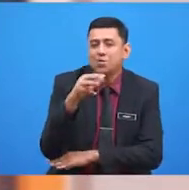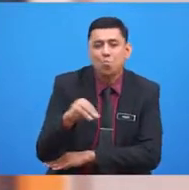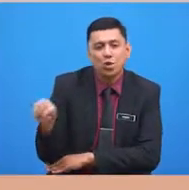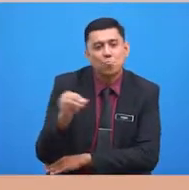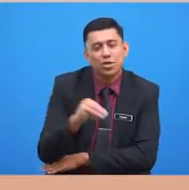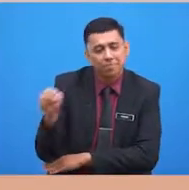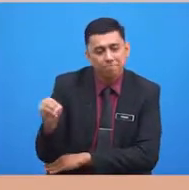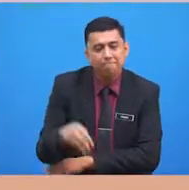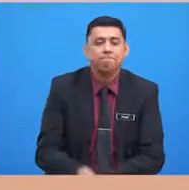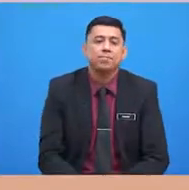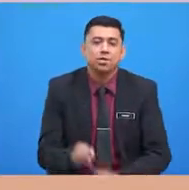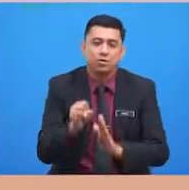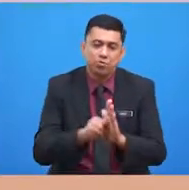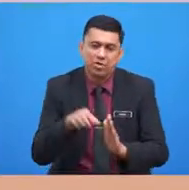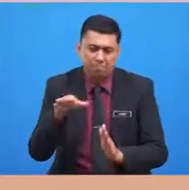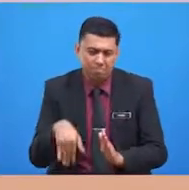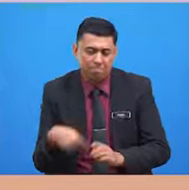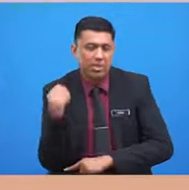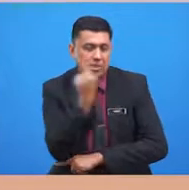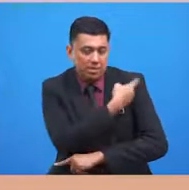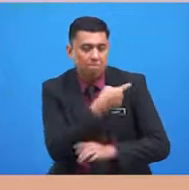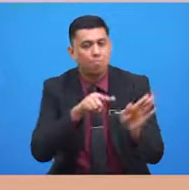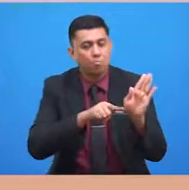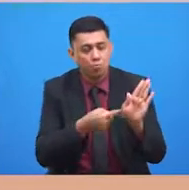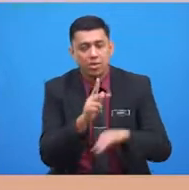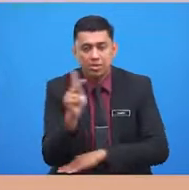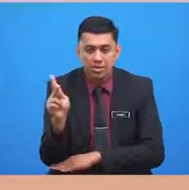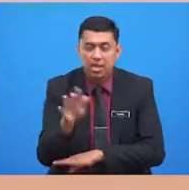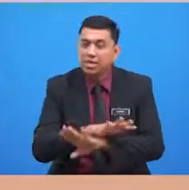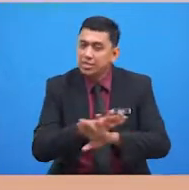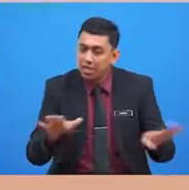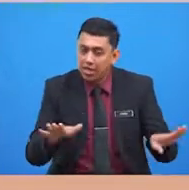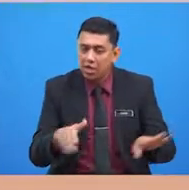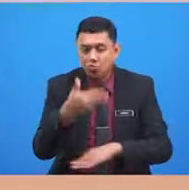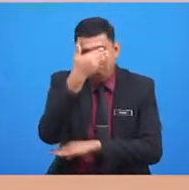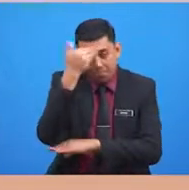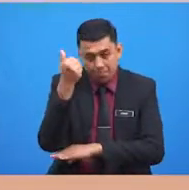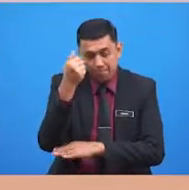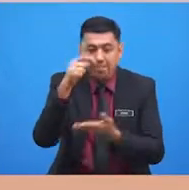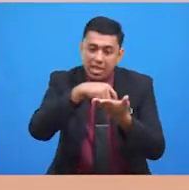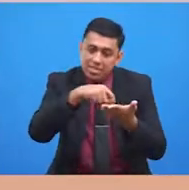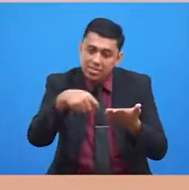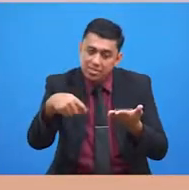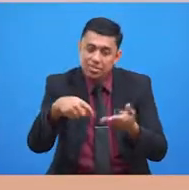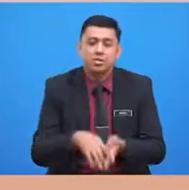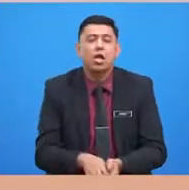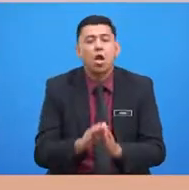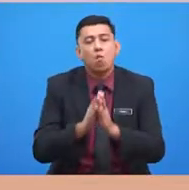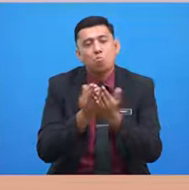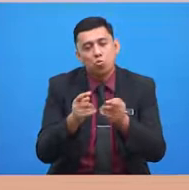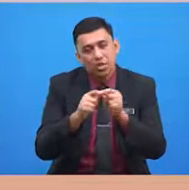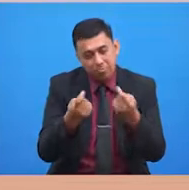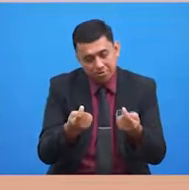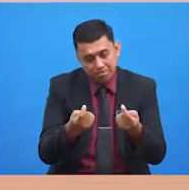murid-murid. Sebelum kita memulakan, jangan lupa sediakan pensel, buku teks